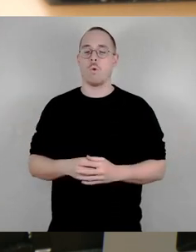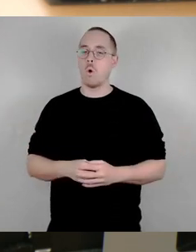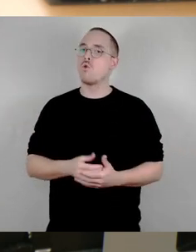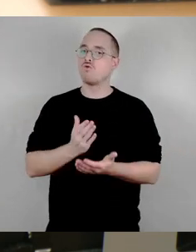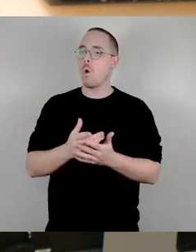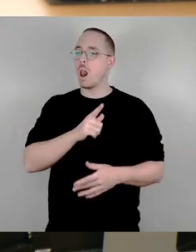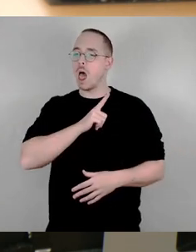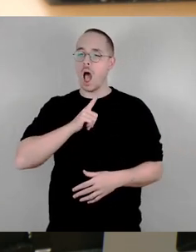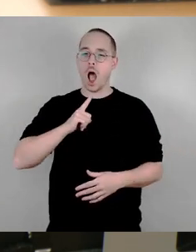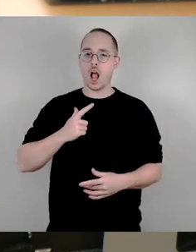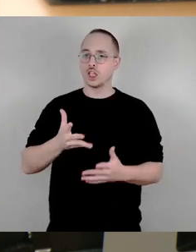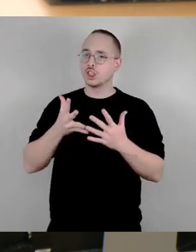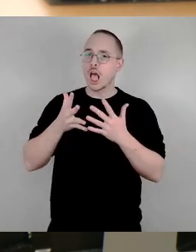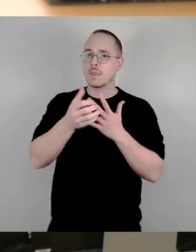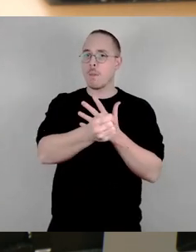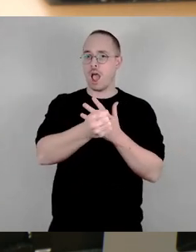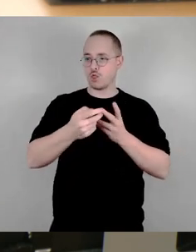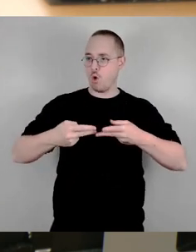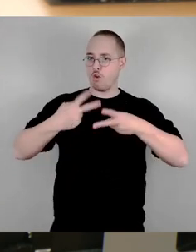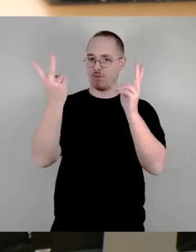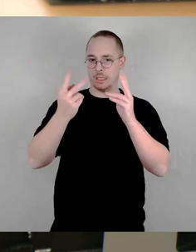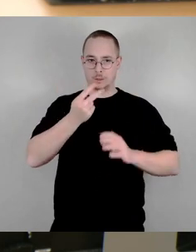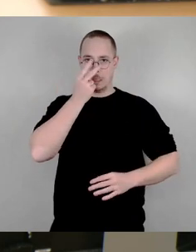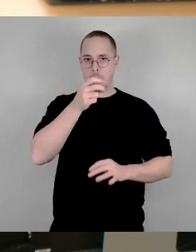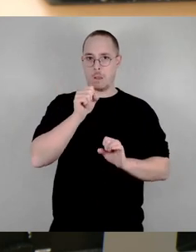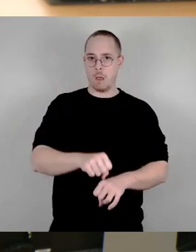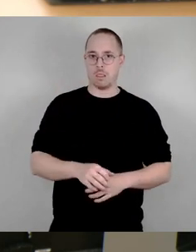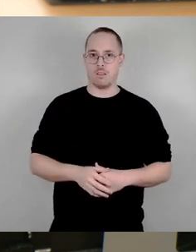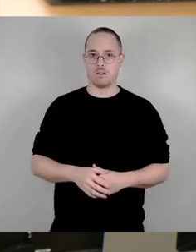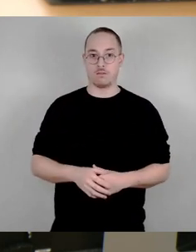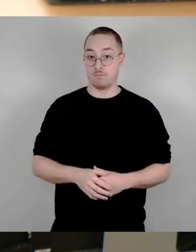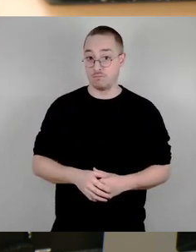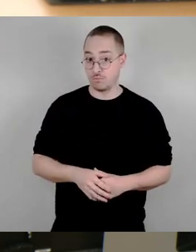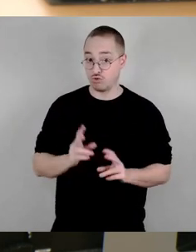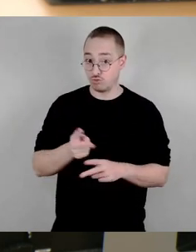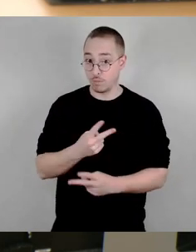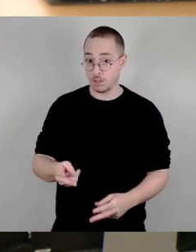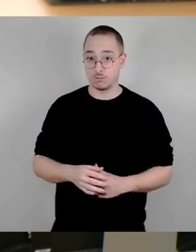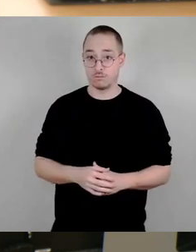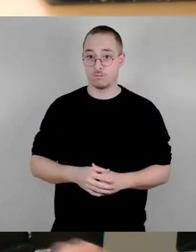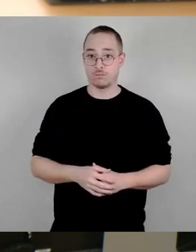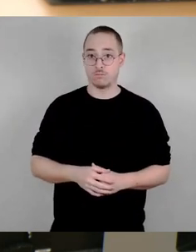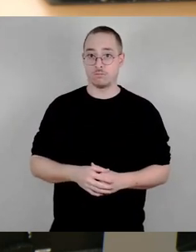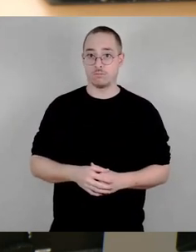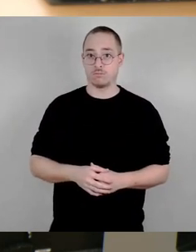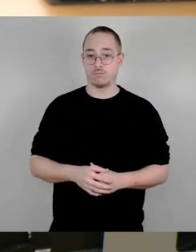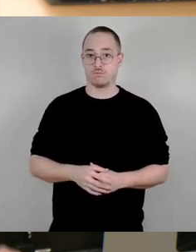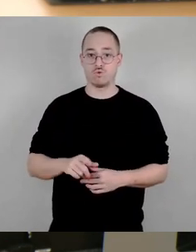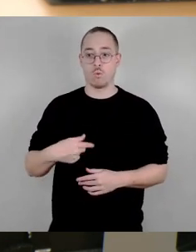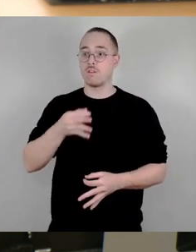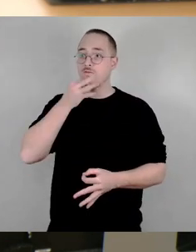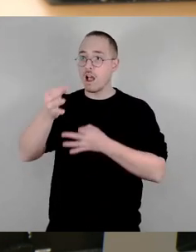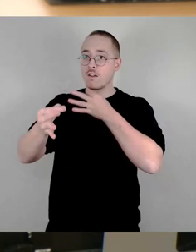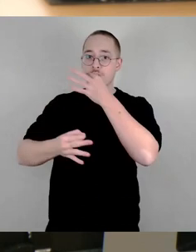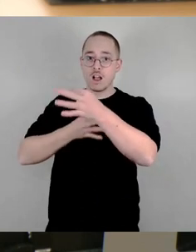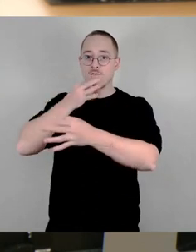dem muss man hier ganz klar entgegentreten. Wir haben Anfragen gestellt, und der Oberbürgermeister war es, der für die